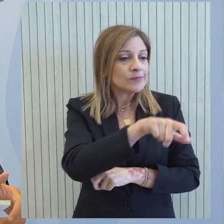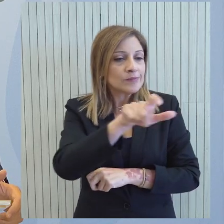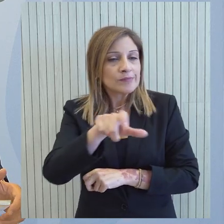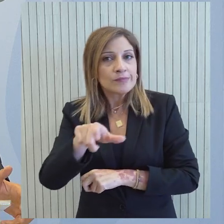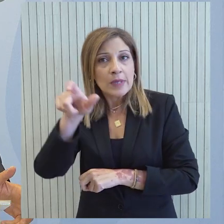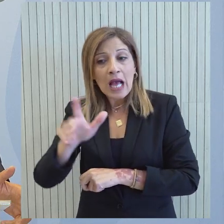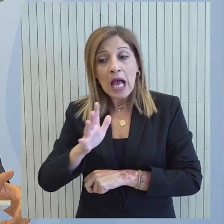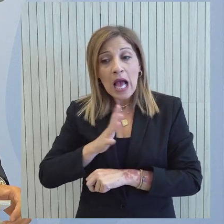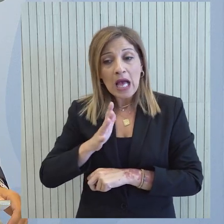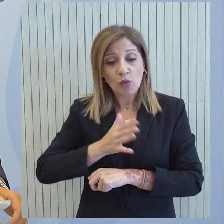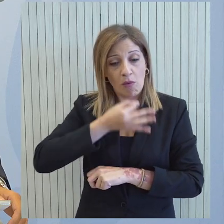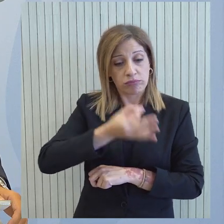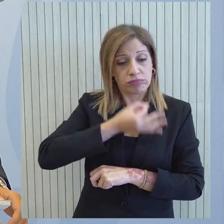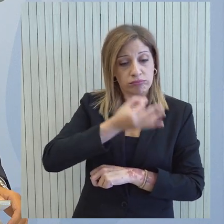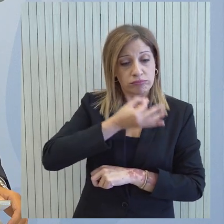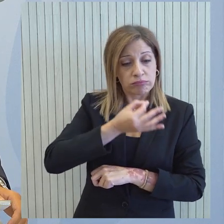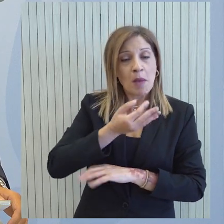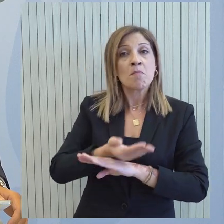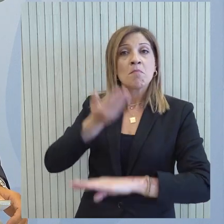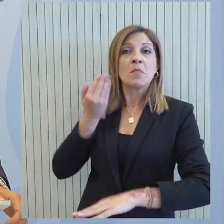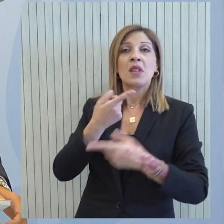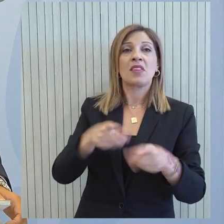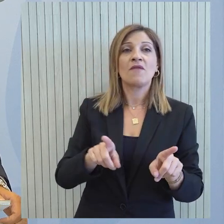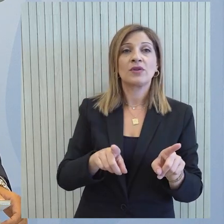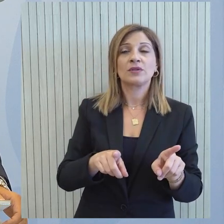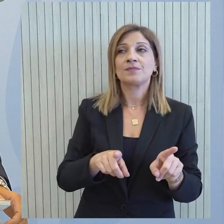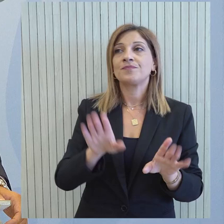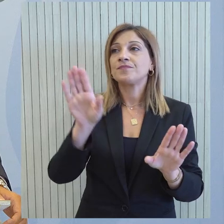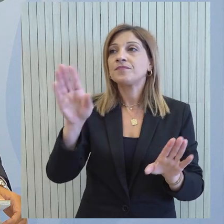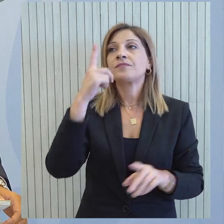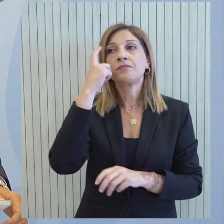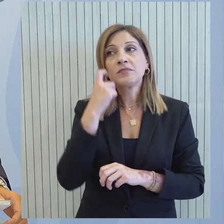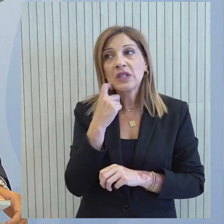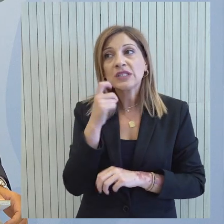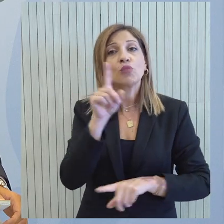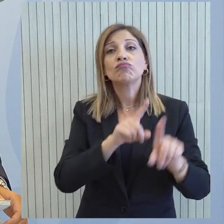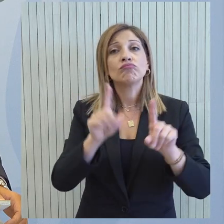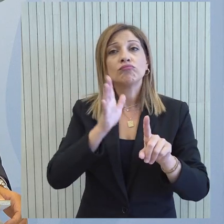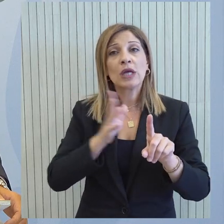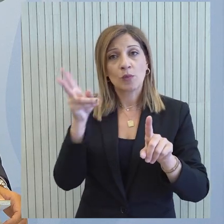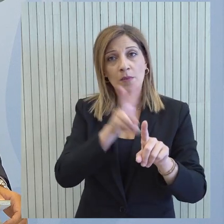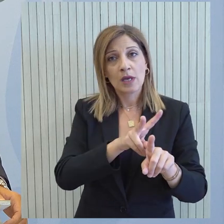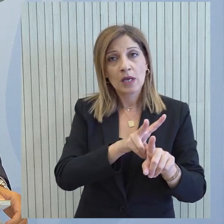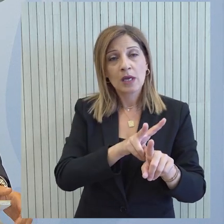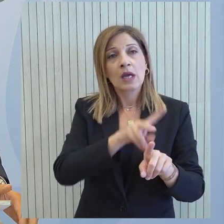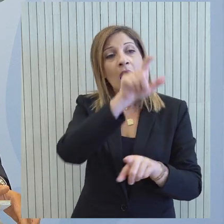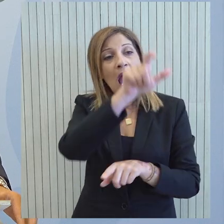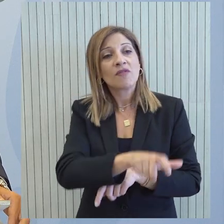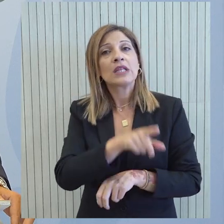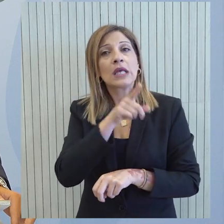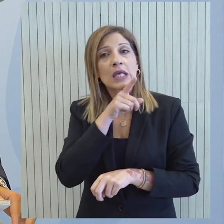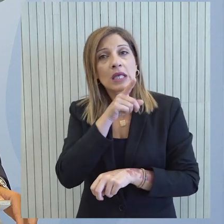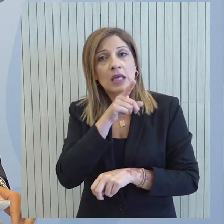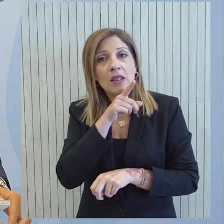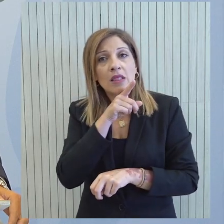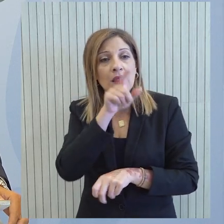τοποθετήσεις που βλέπαμε από τα ίδια πρόσωπα λίγο καιρό προηγουμένως. Νομίζω είναι γνωστό, δεν υπάρχει λόγος εμείς να αναφερθούμε. Οι ίδιοι